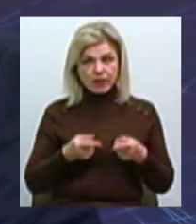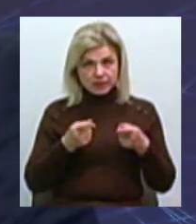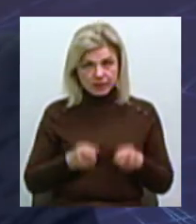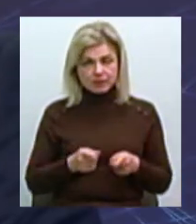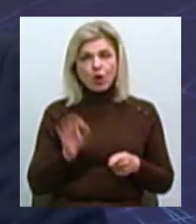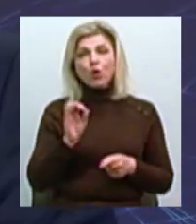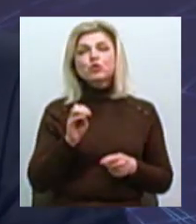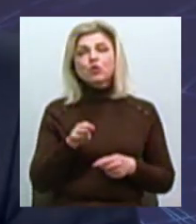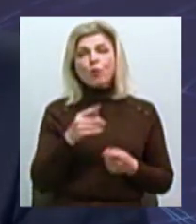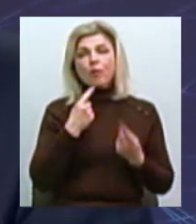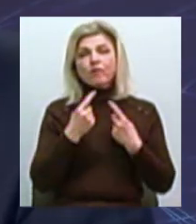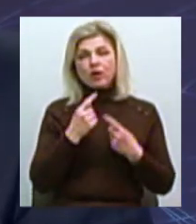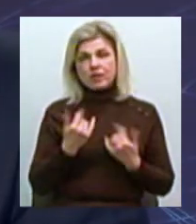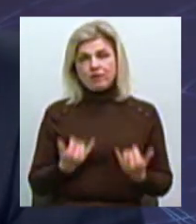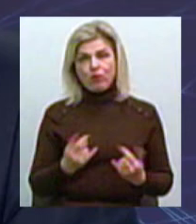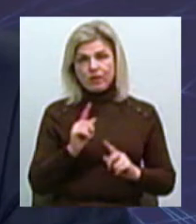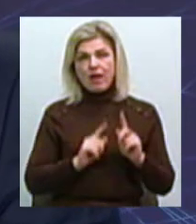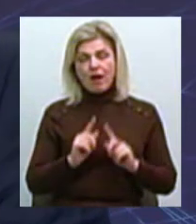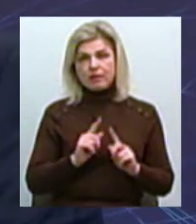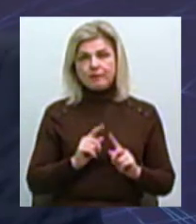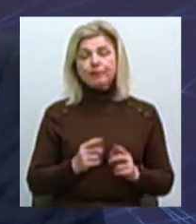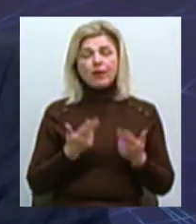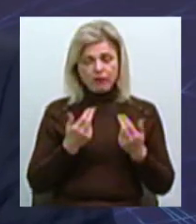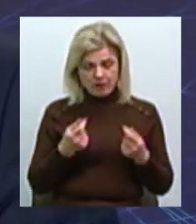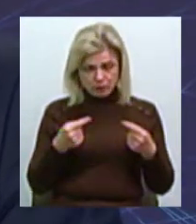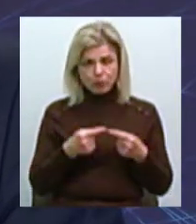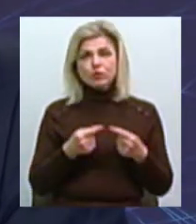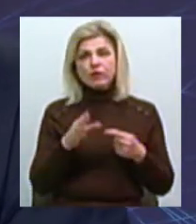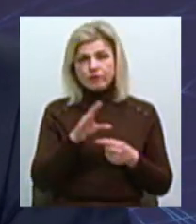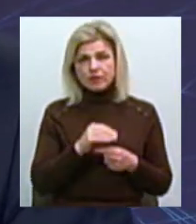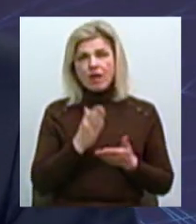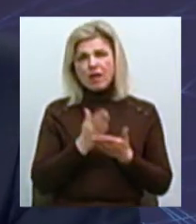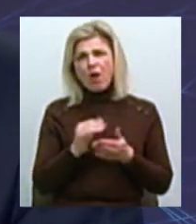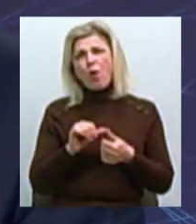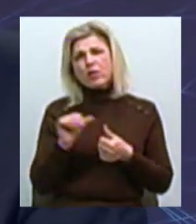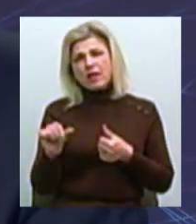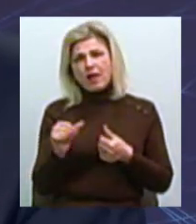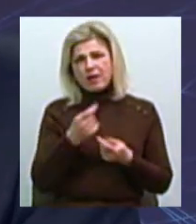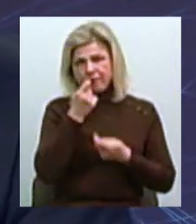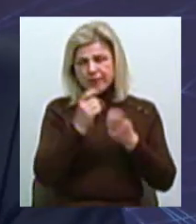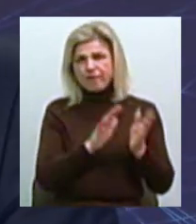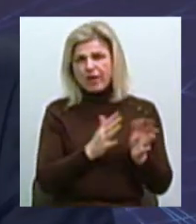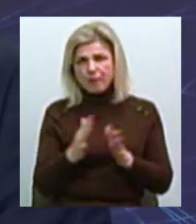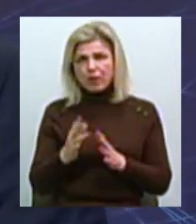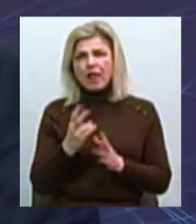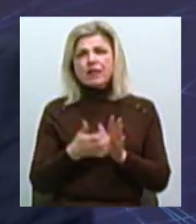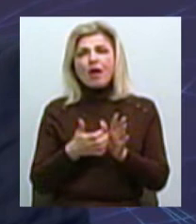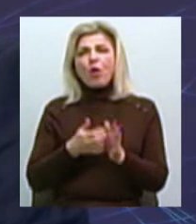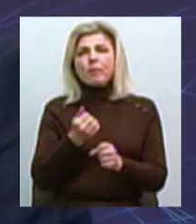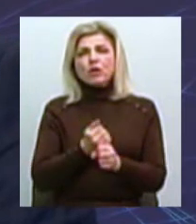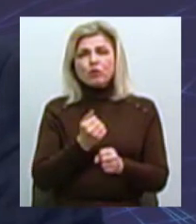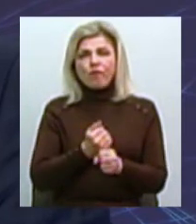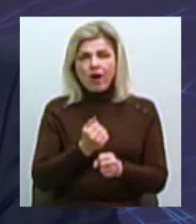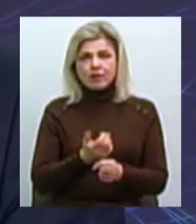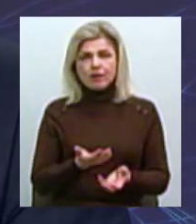що йшлося сьогодні на нараді? Так, дійсно, цифри відповідають дійсності Є окремі випадки деяких недопрацювань, що стосуються